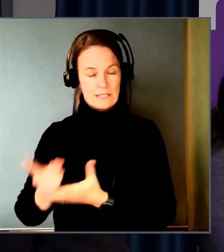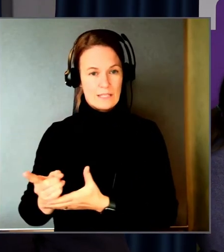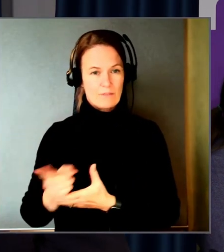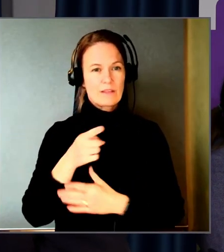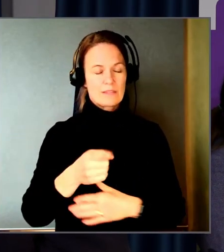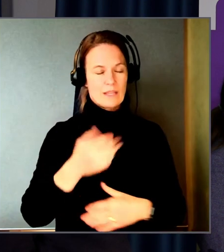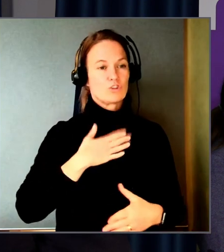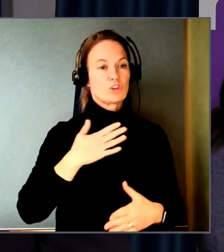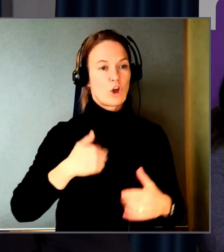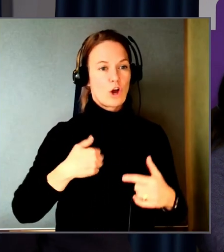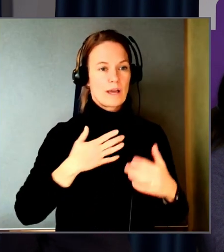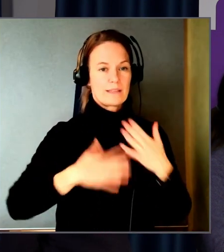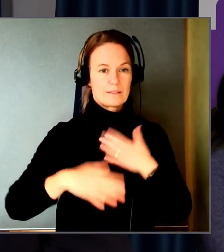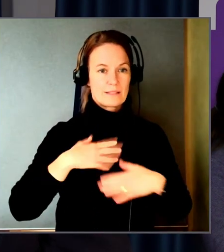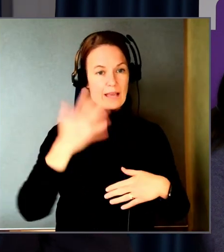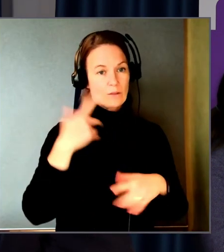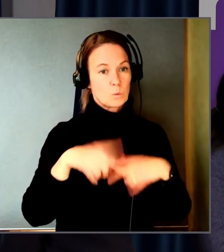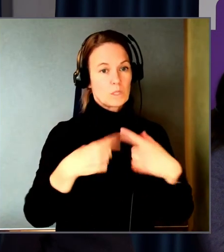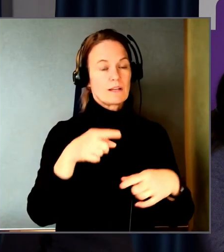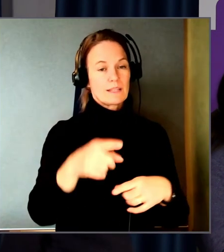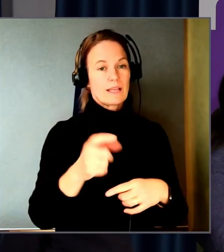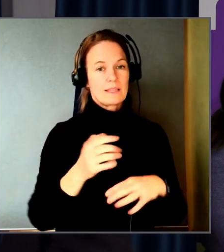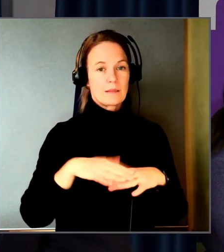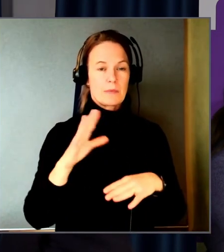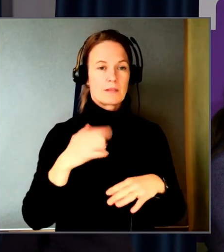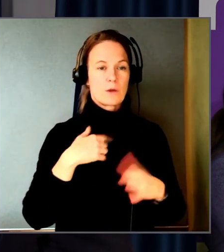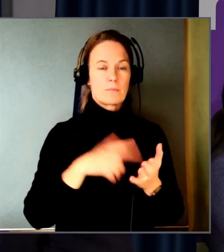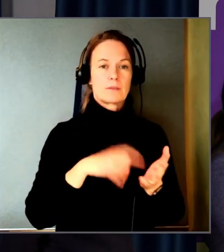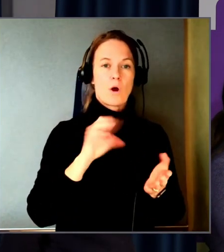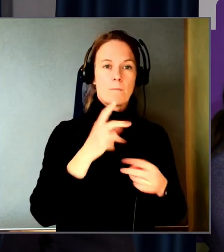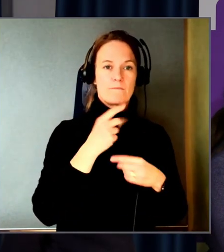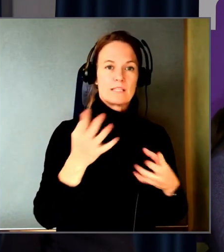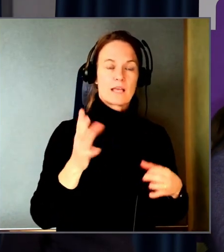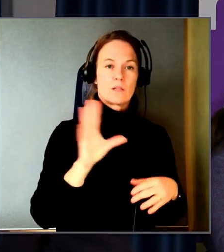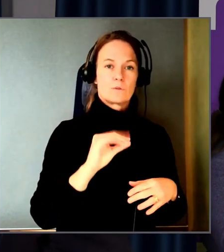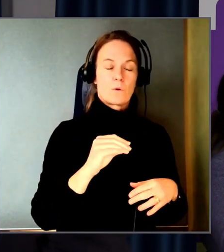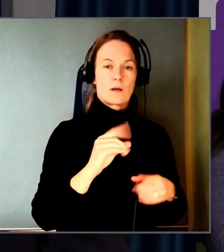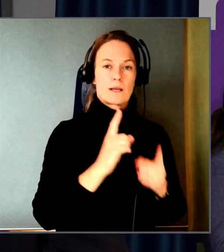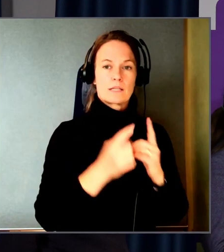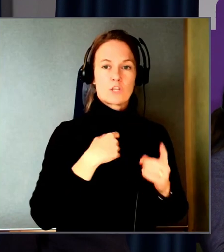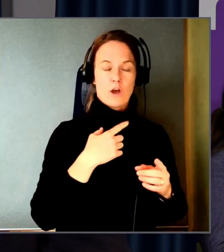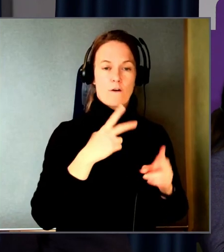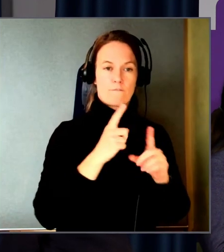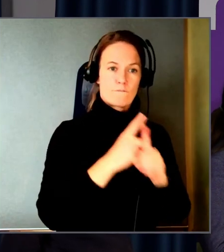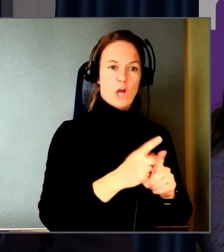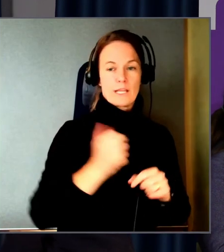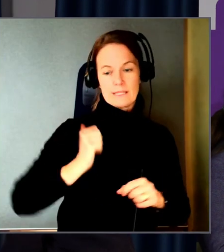Och den är intressant. Jag tänkte, kunde du utveckla den lite mer? Jag menar, om det visar sig att man då kanske rättar sig och följer